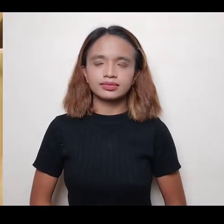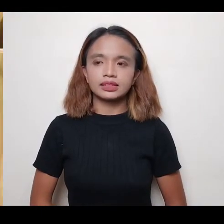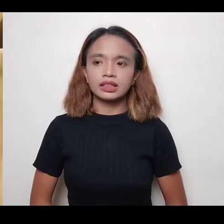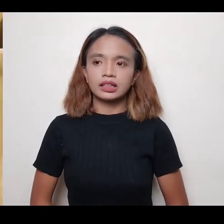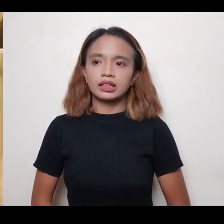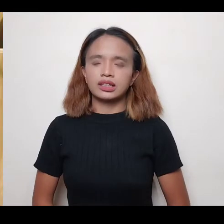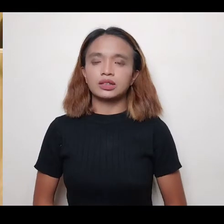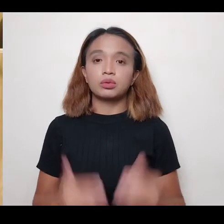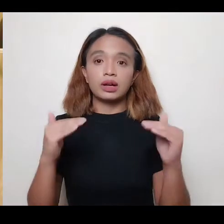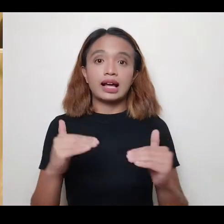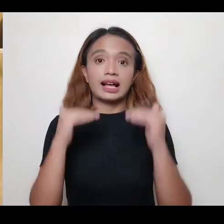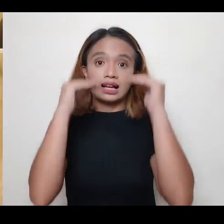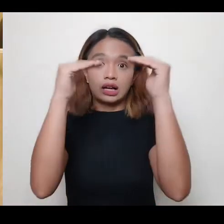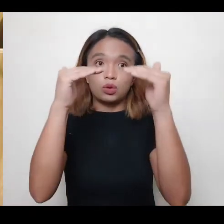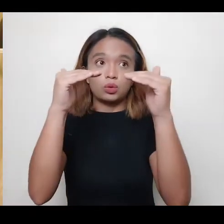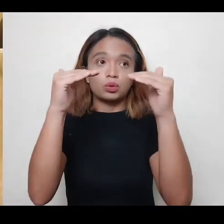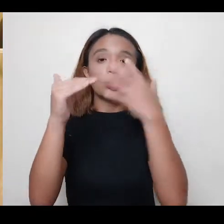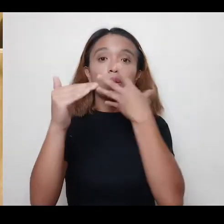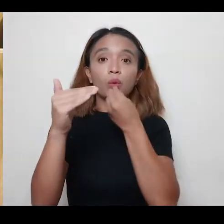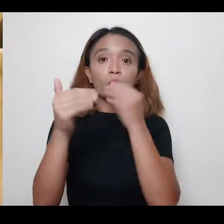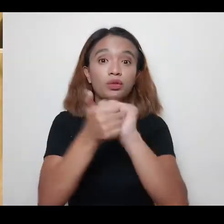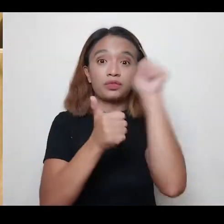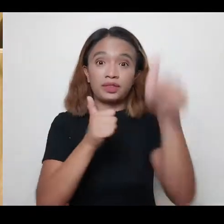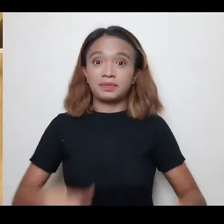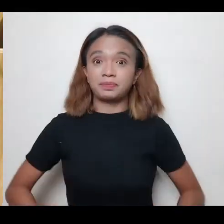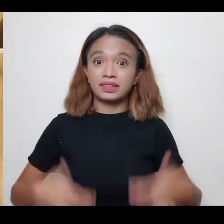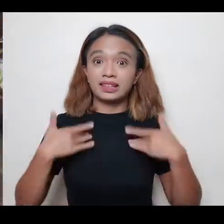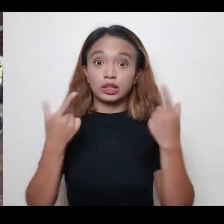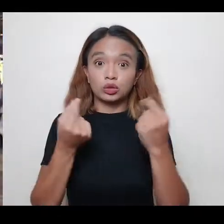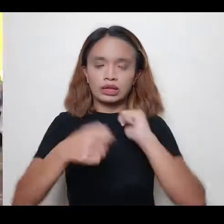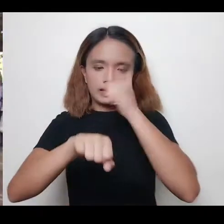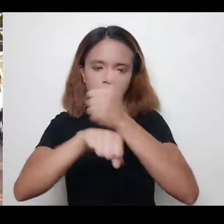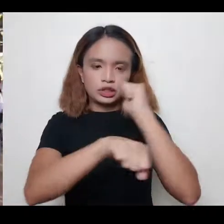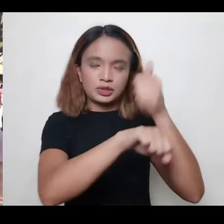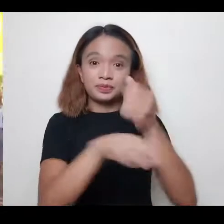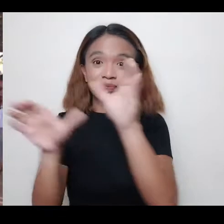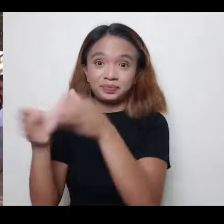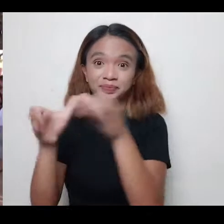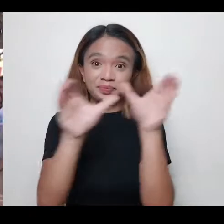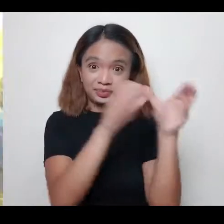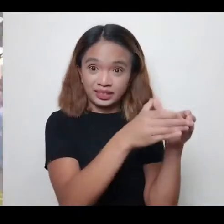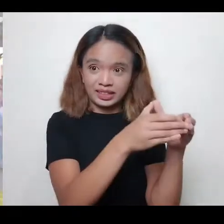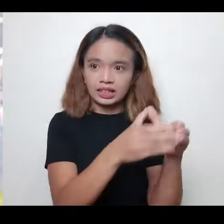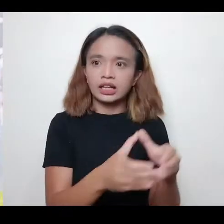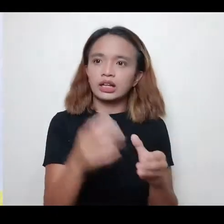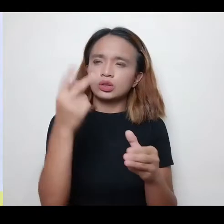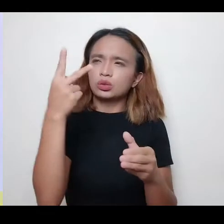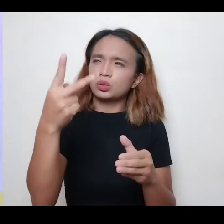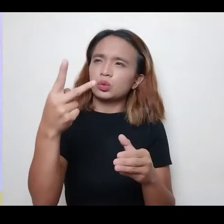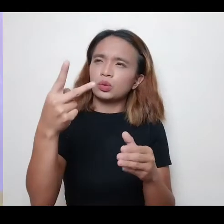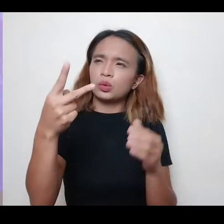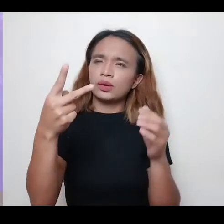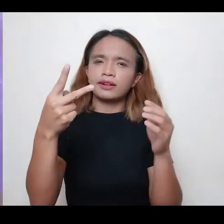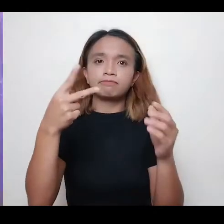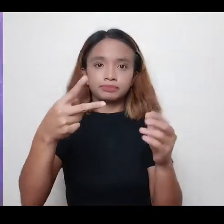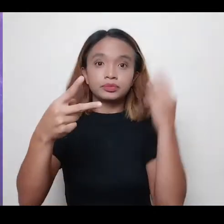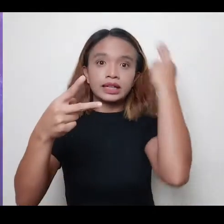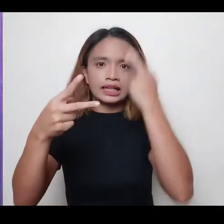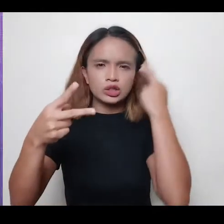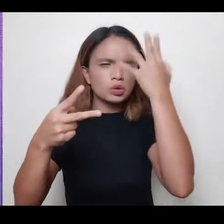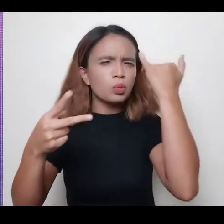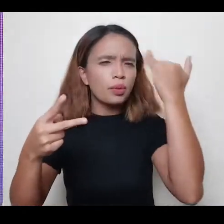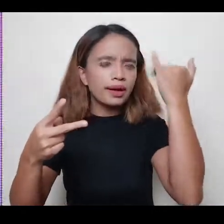Yung ahon laylayan kasi, nag-o-organize tayo ng mga sektor. In-o-organize natin yung mga sektor sa dalawang